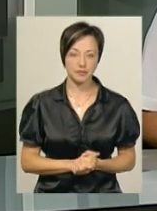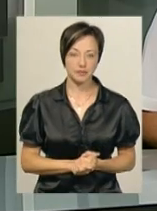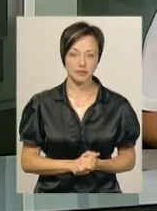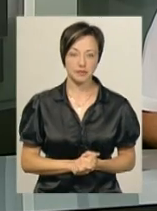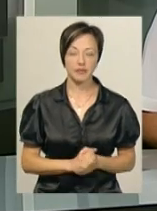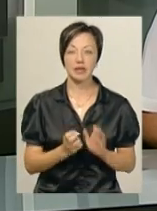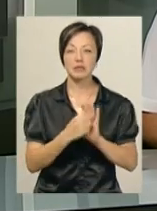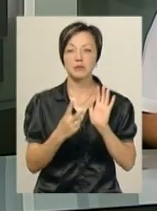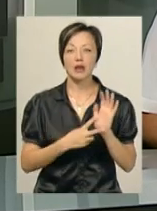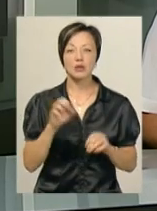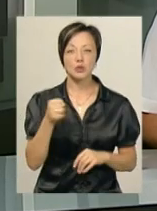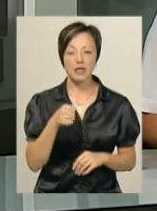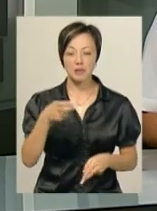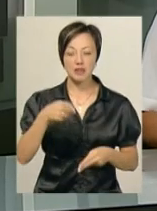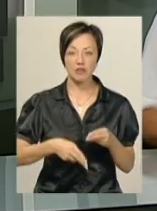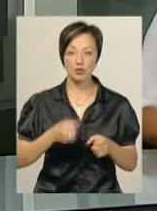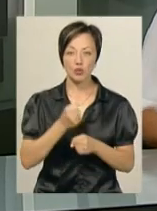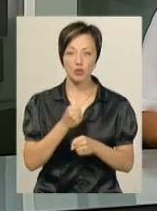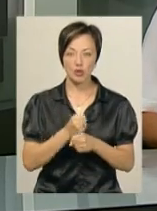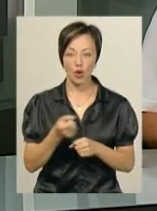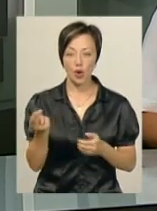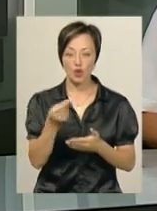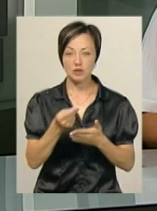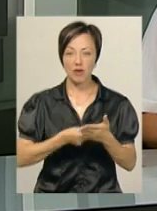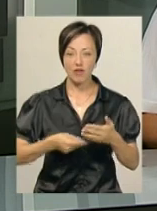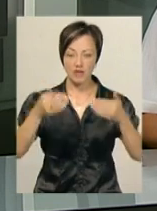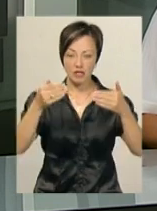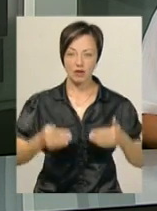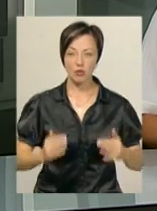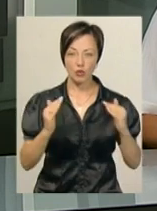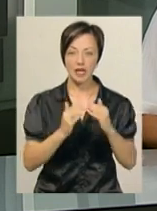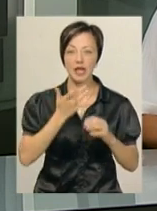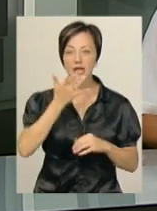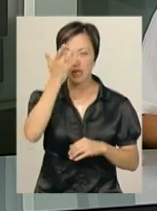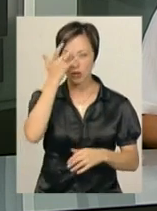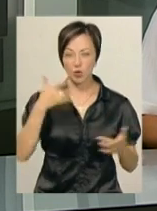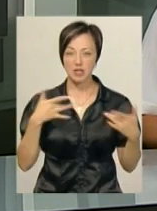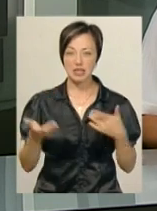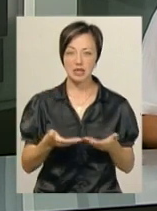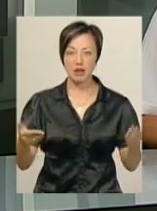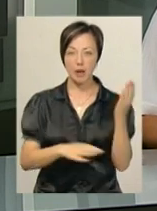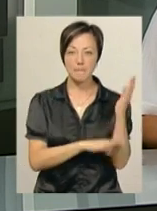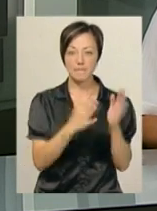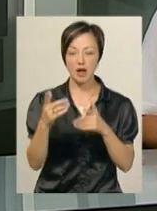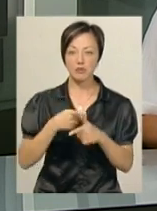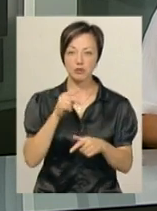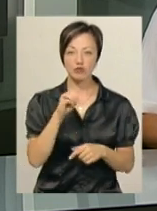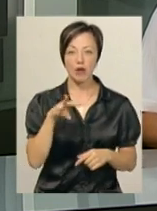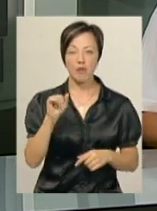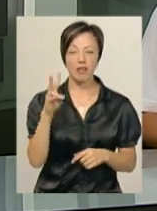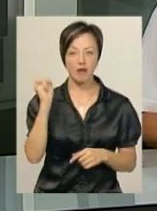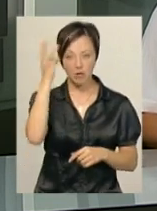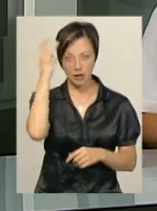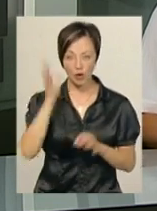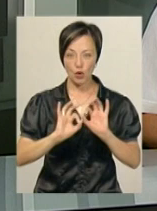17 серпня завершаться роботи з розмальовування фасаду будівлі з літньою сценою в парку імені Михайла Чекмана у Хмельницькому,